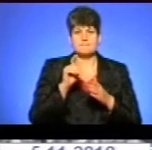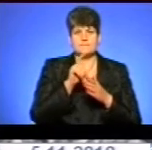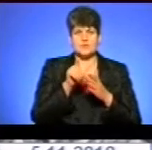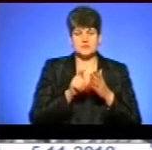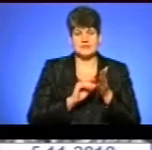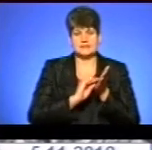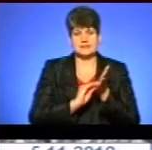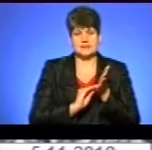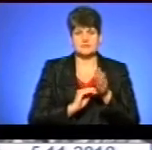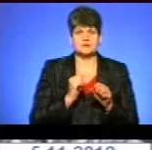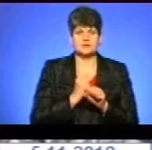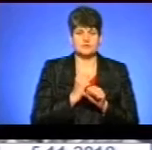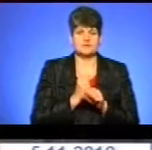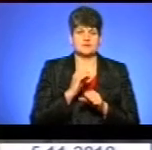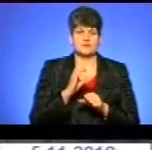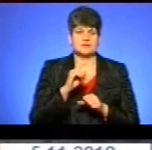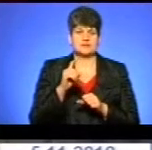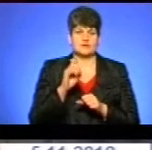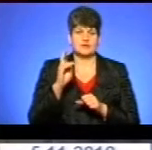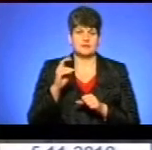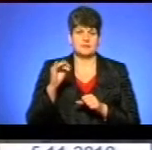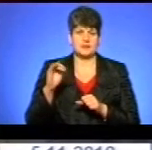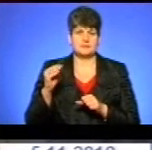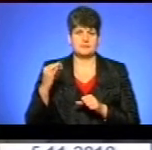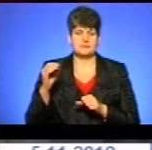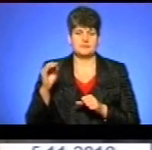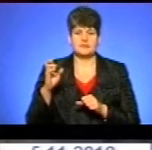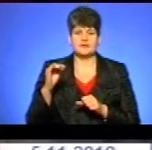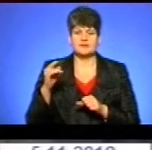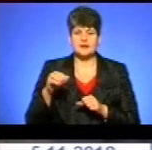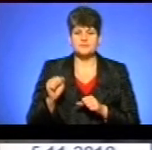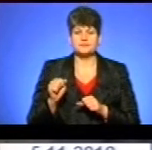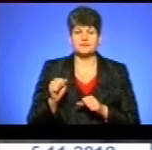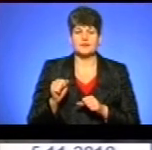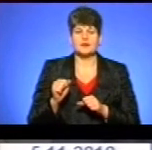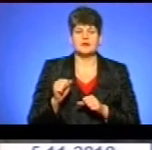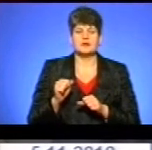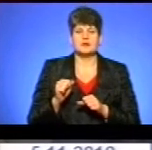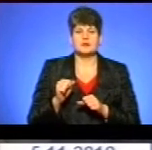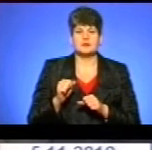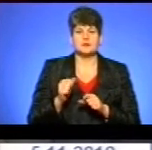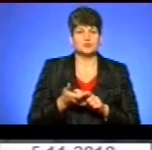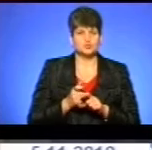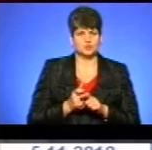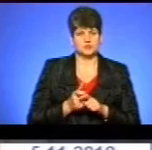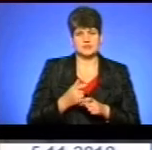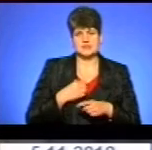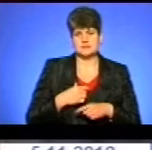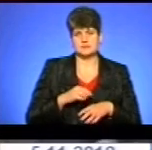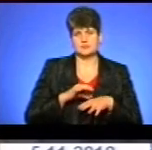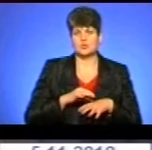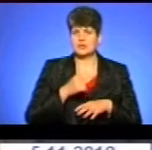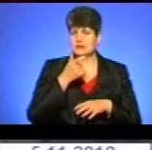граніті виконав Зіновій Кіпибіда. Він дуже так себе тримав, досить інтелігентно,